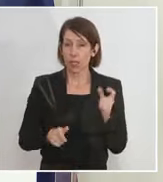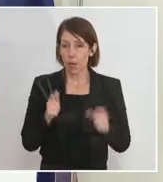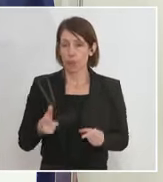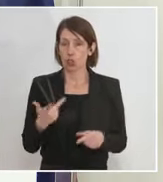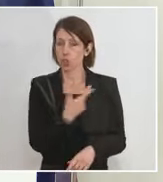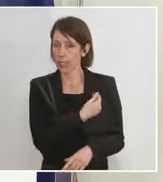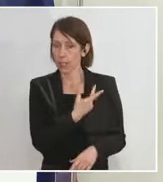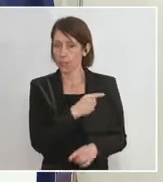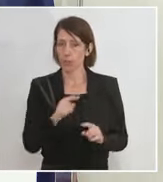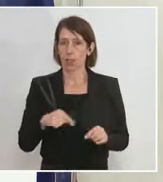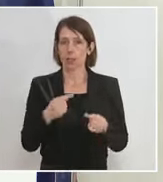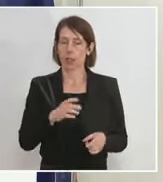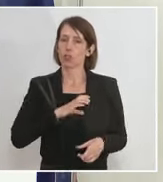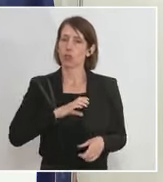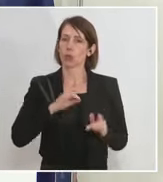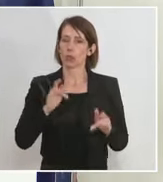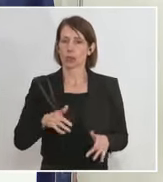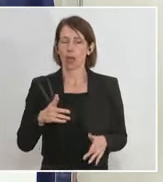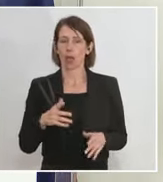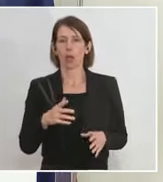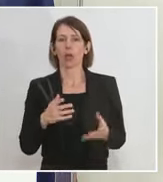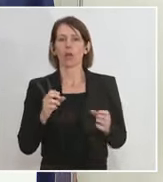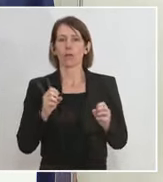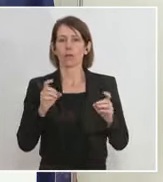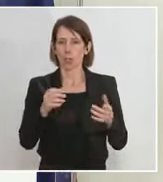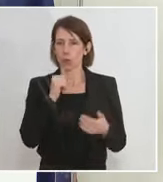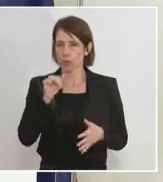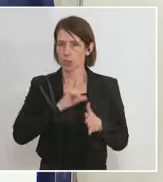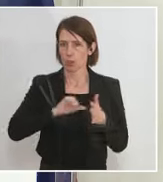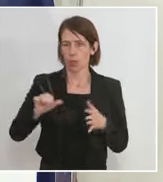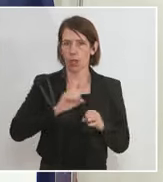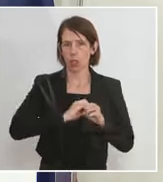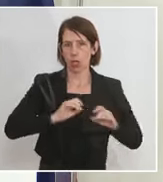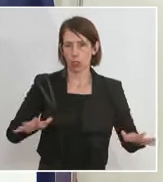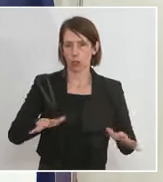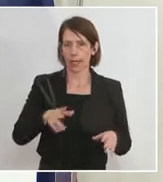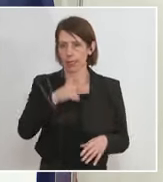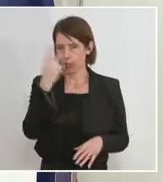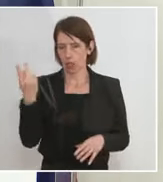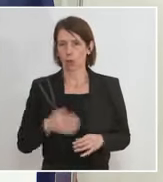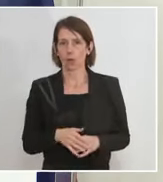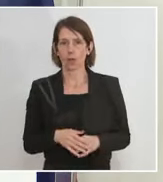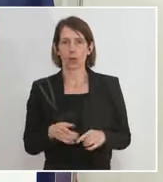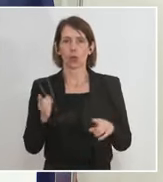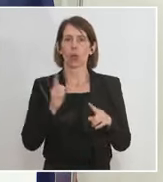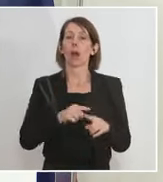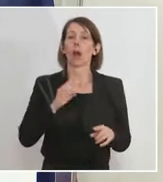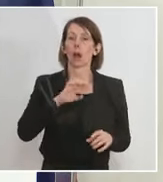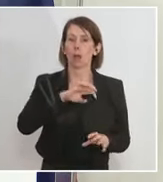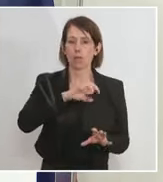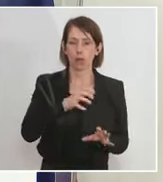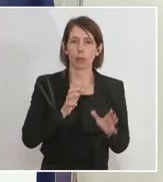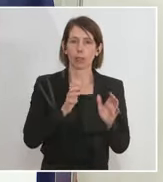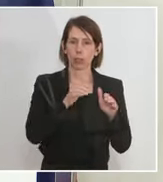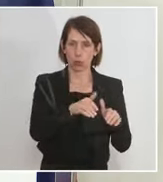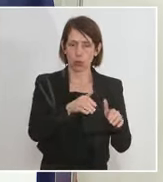die Chance, dass sich das Virus nicht so schnell in der Bevölkerung ausbreitet. Und desto größer die Chance, dass insbesondere die Gruppen geschützt